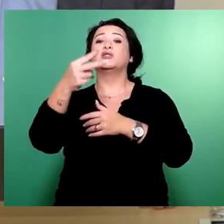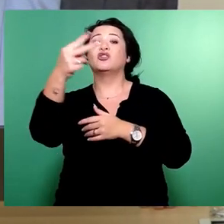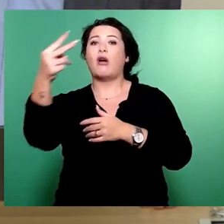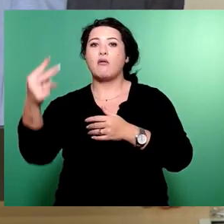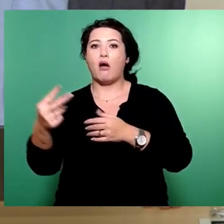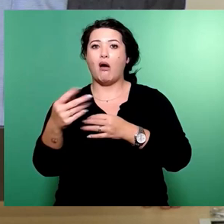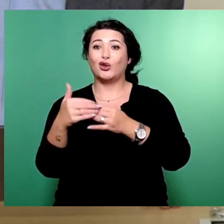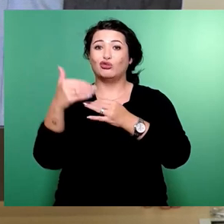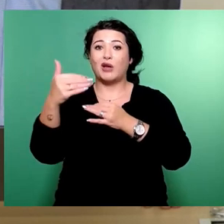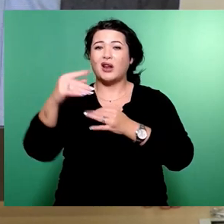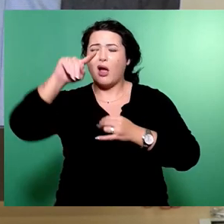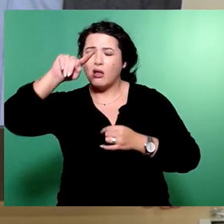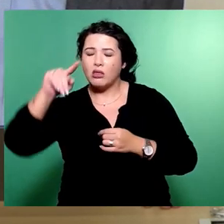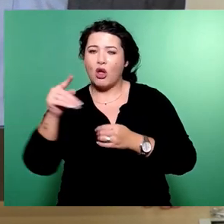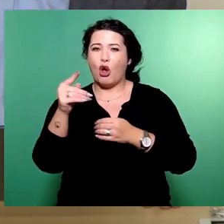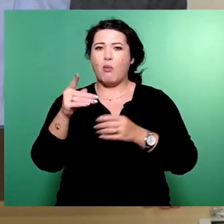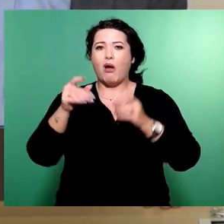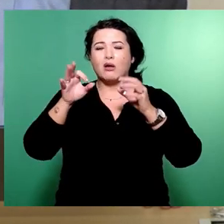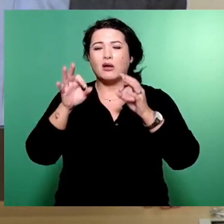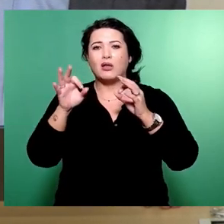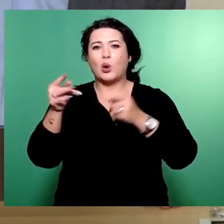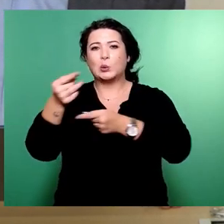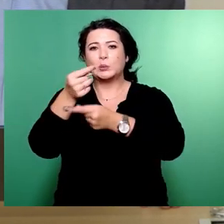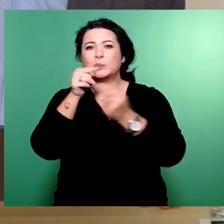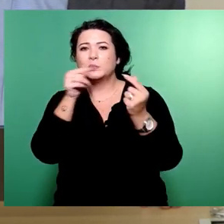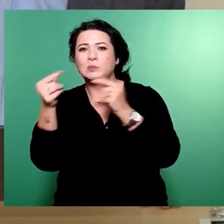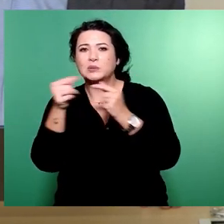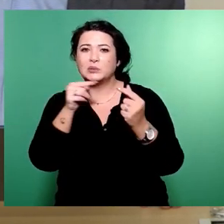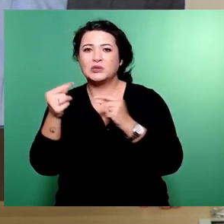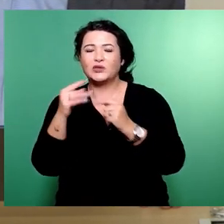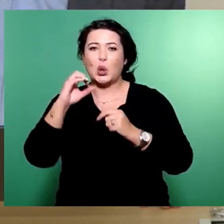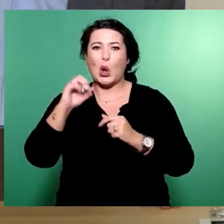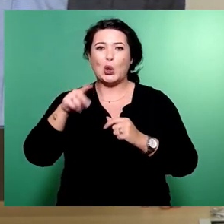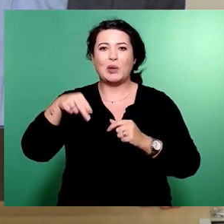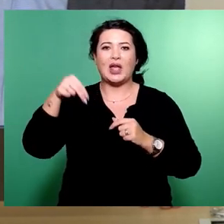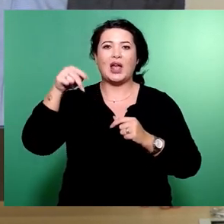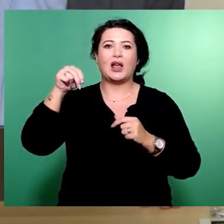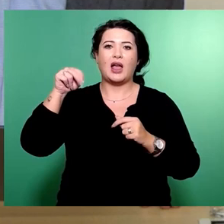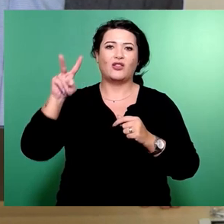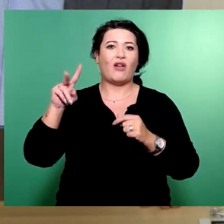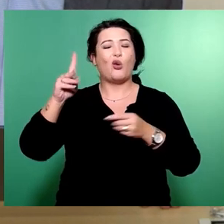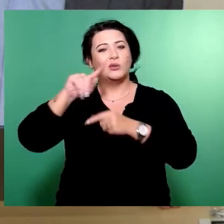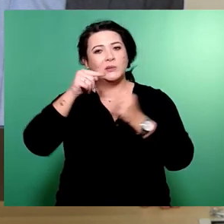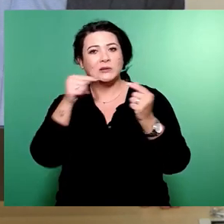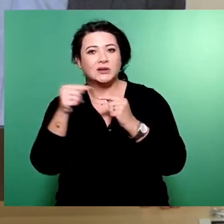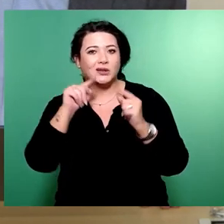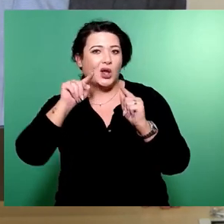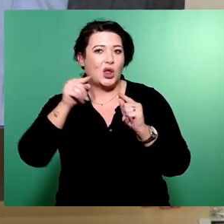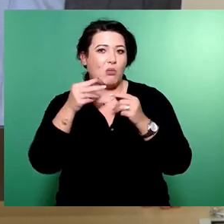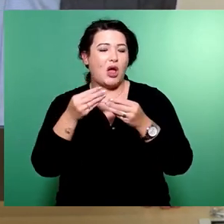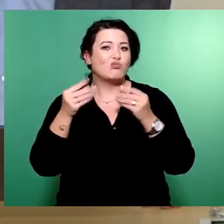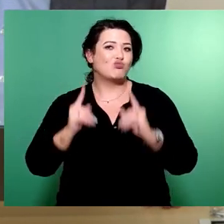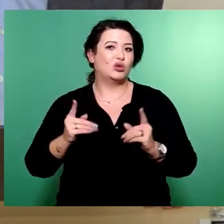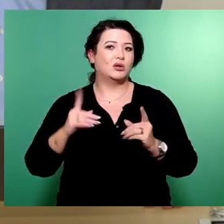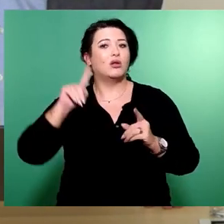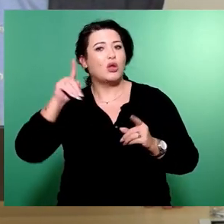über die ÖPNV-Finanzierung sprechen müssen. Das ist so ein Teil nochmal auf die Antwort von Ihnen, Herr Dr. Schulte